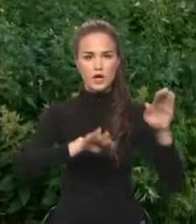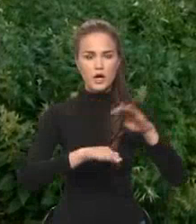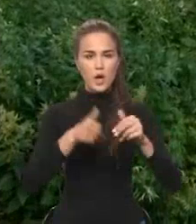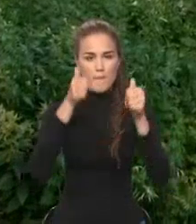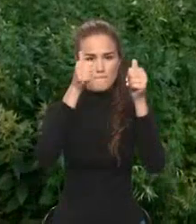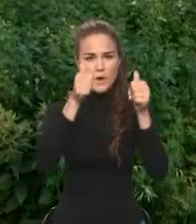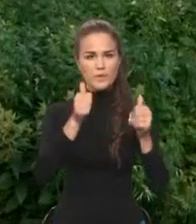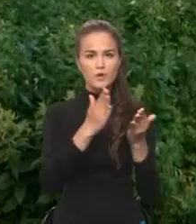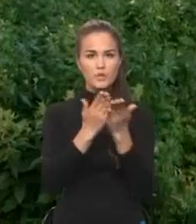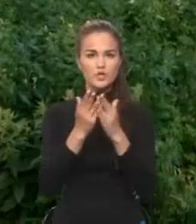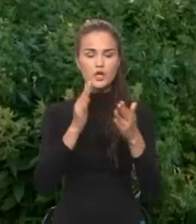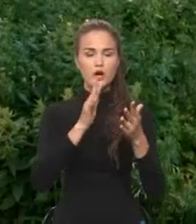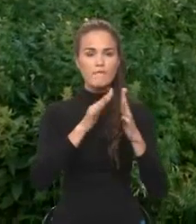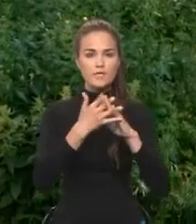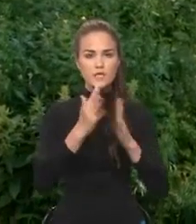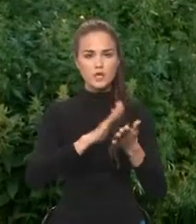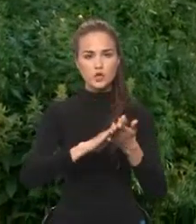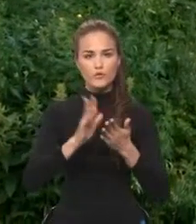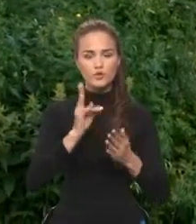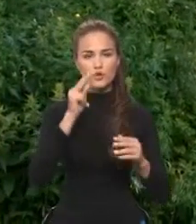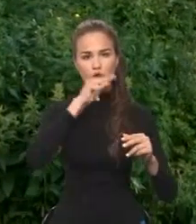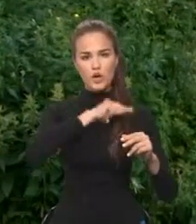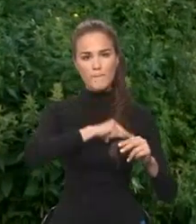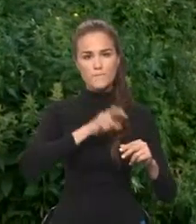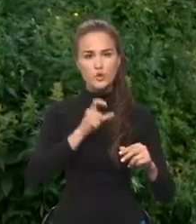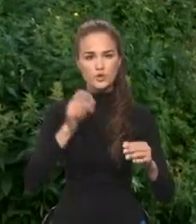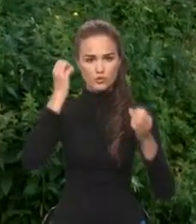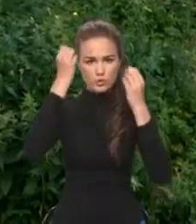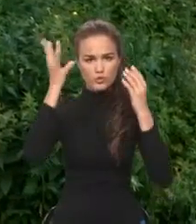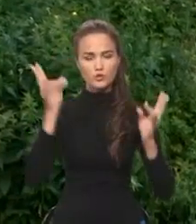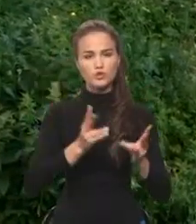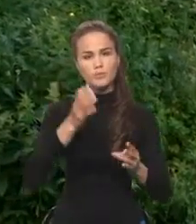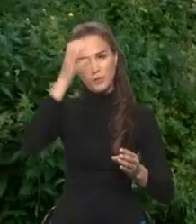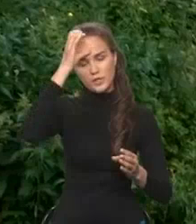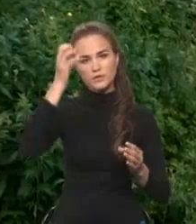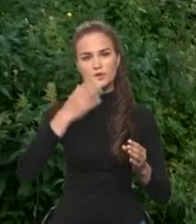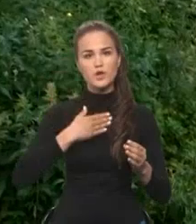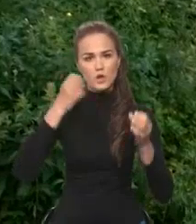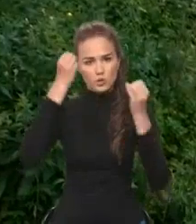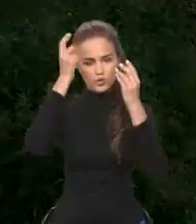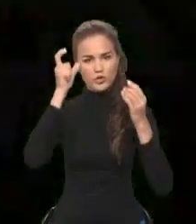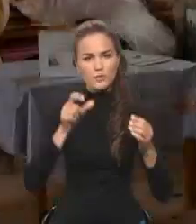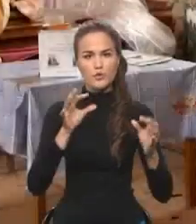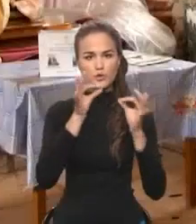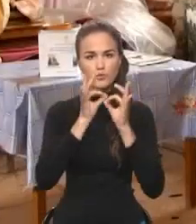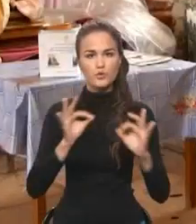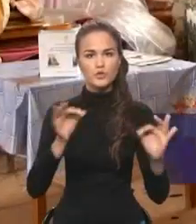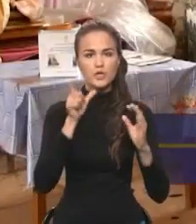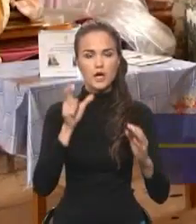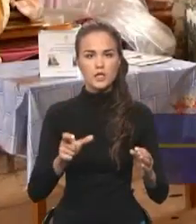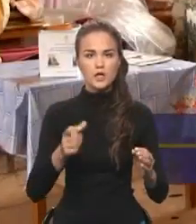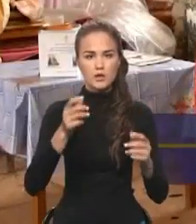по объявлениям прочитала в сельской нове, что работник культуры нужен по образованию, я культурный работник, музыкант И